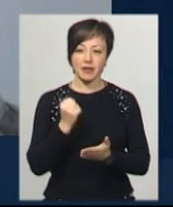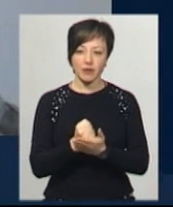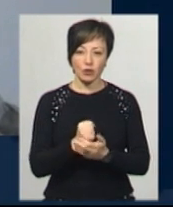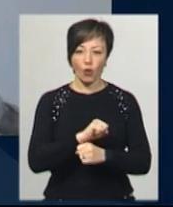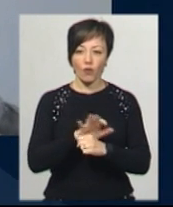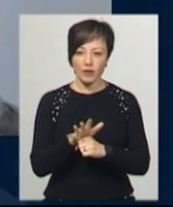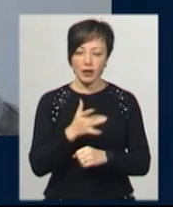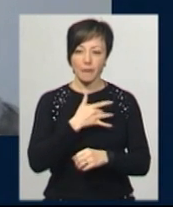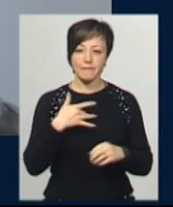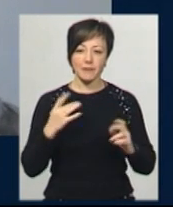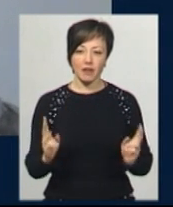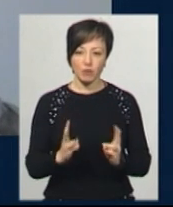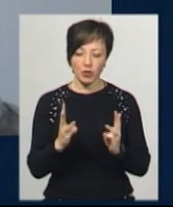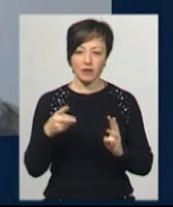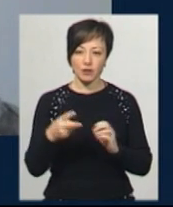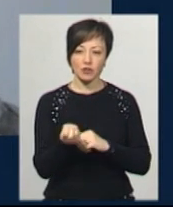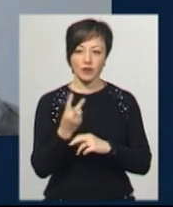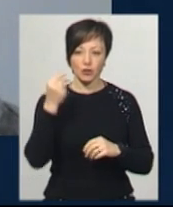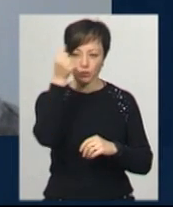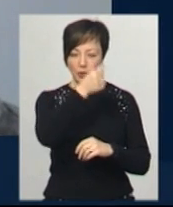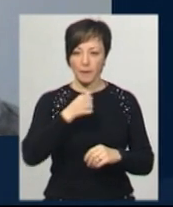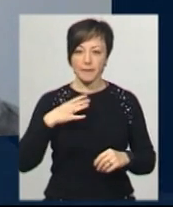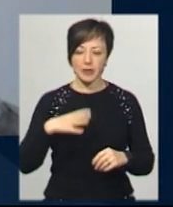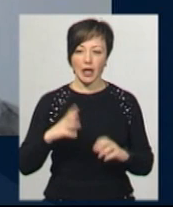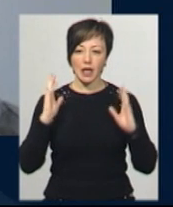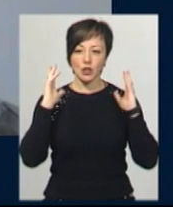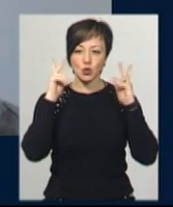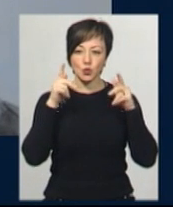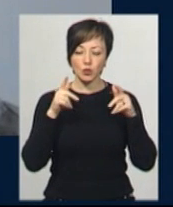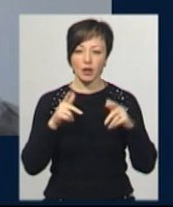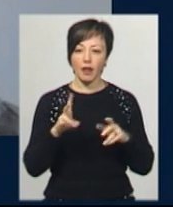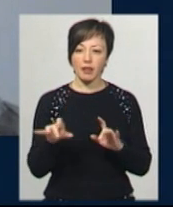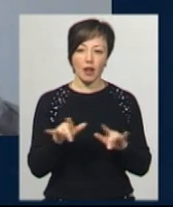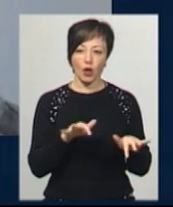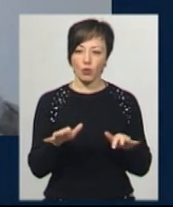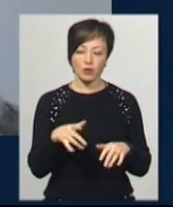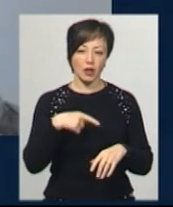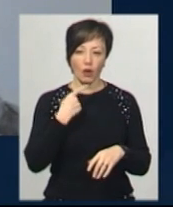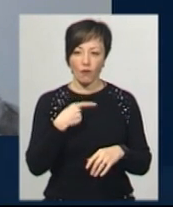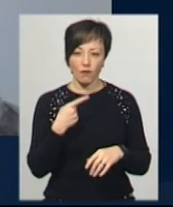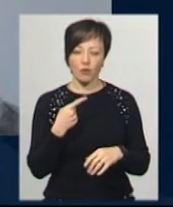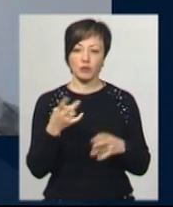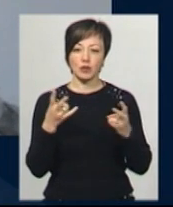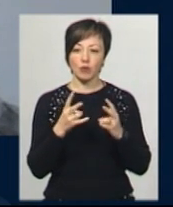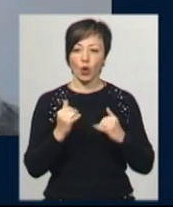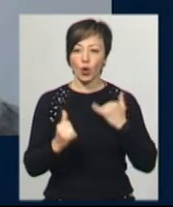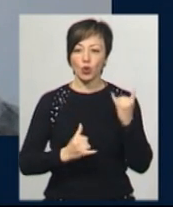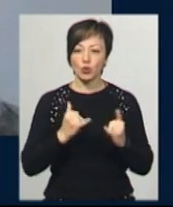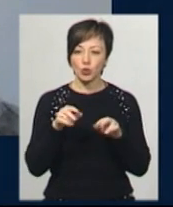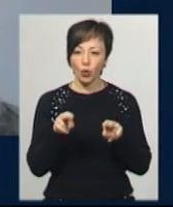і пневмонія, він у 2012 році переніс інсульт, він не рухається, він не говорить, за ним потрібен